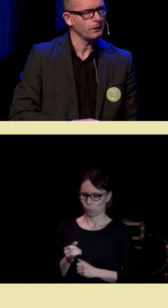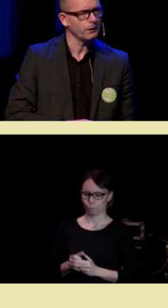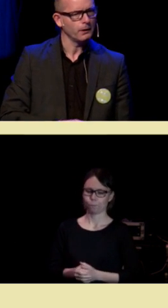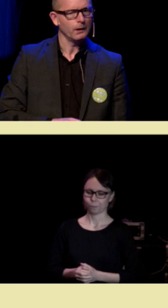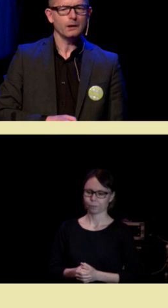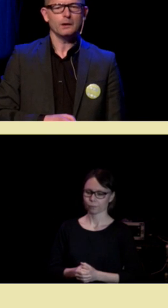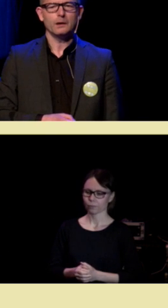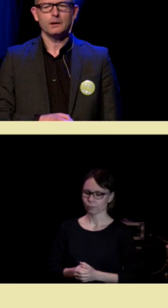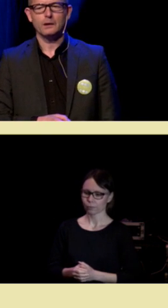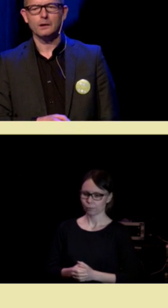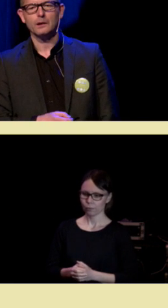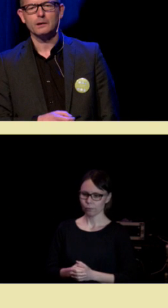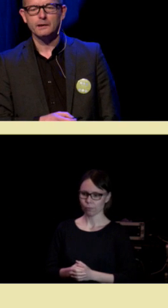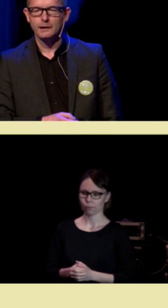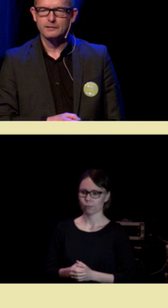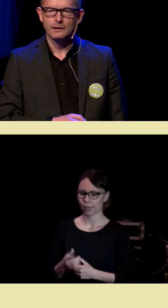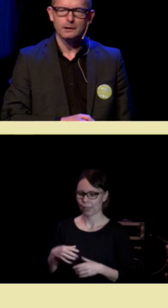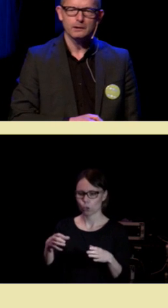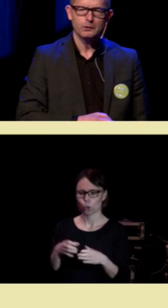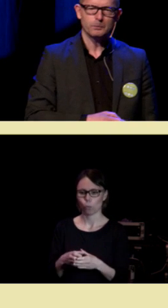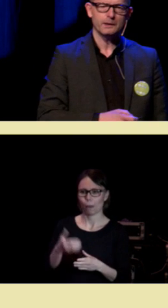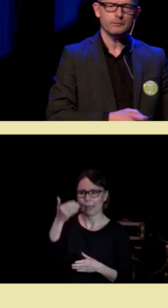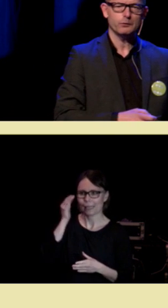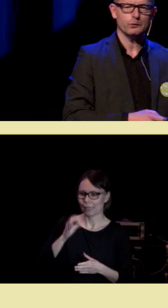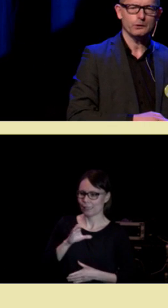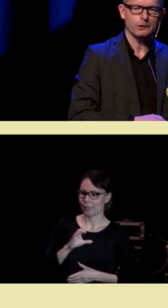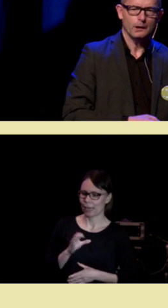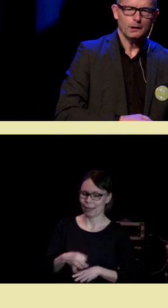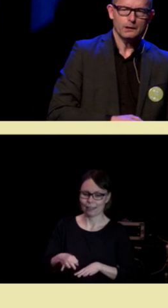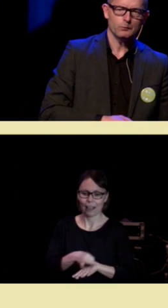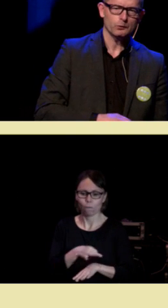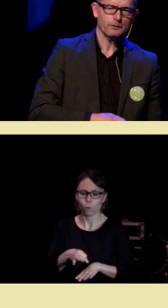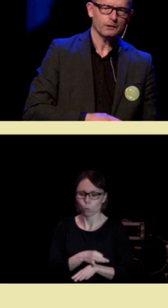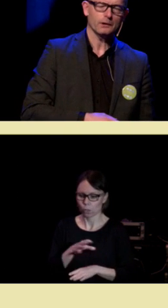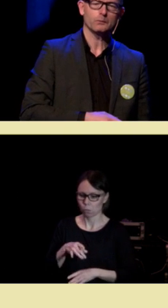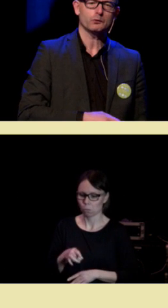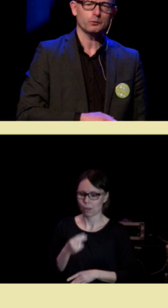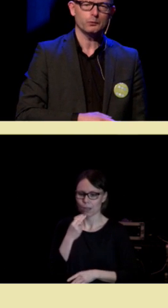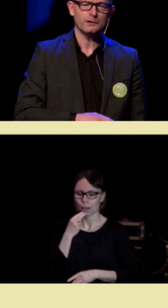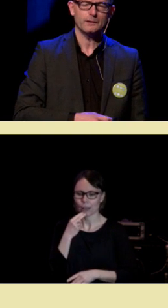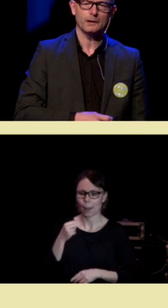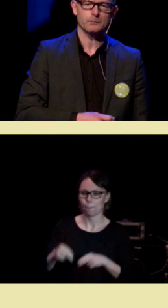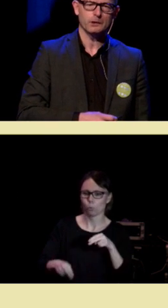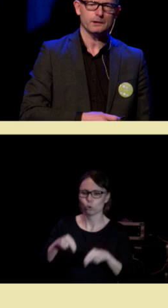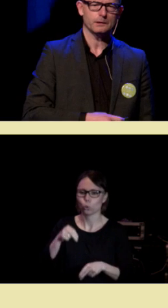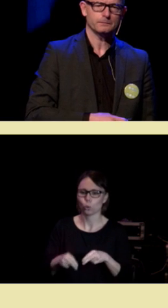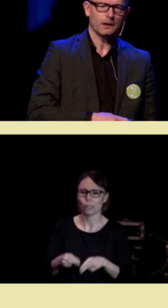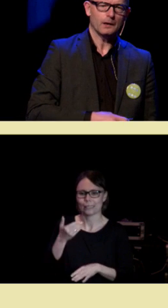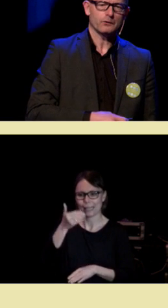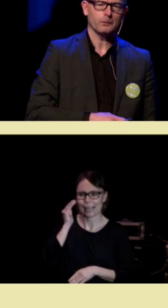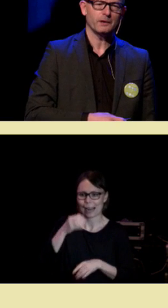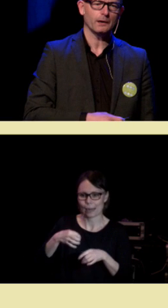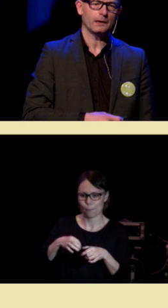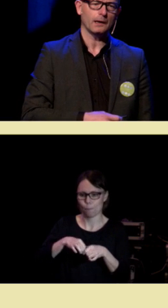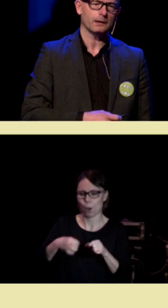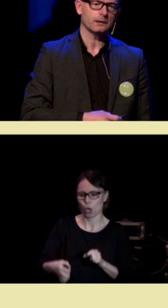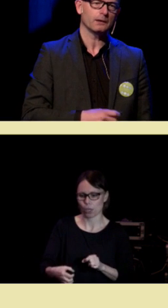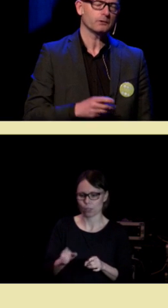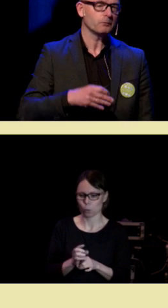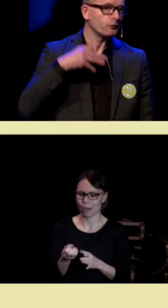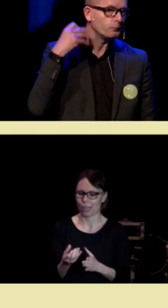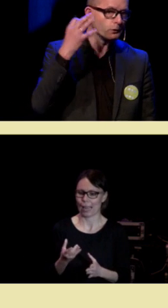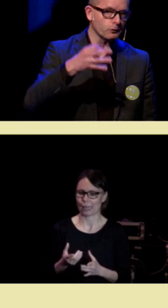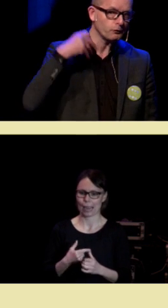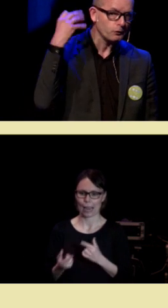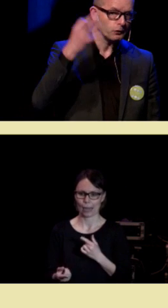gruppe hjerneceller, en gruppe nevroner i det vi kaller motorisk hjernebark, som reagerte,